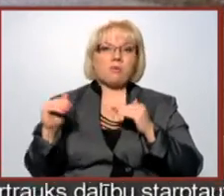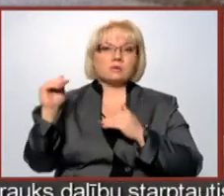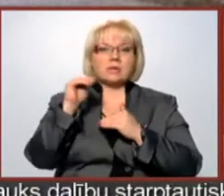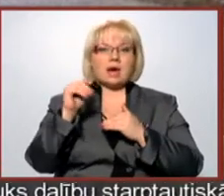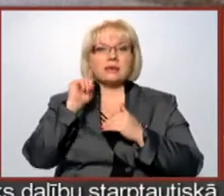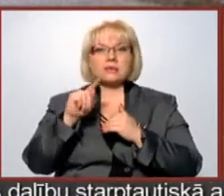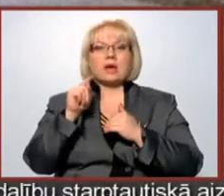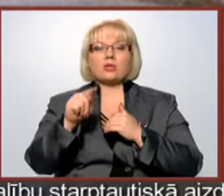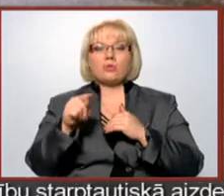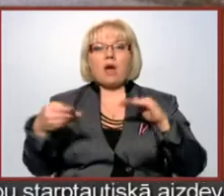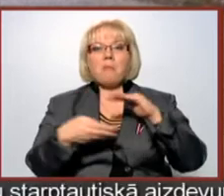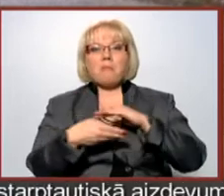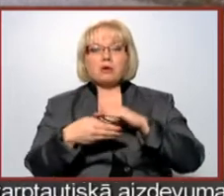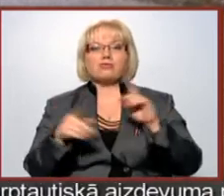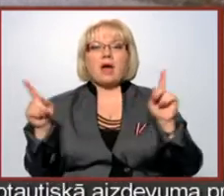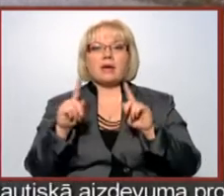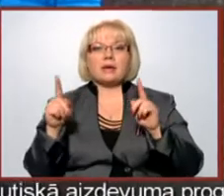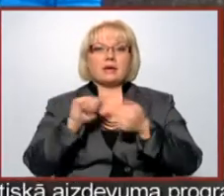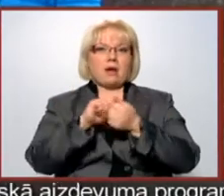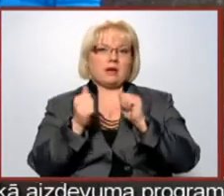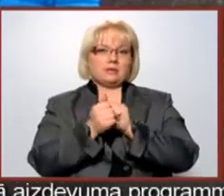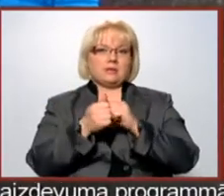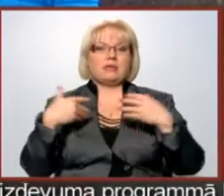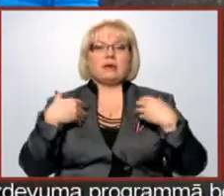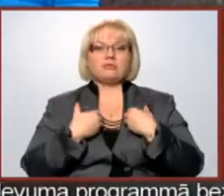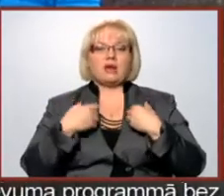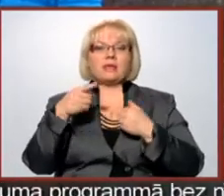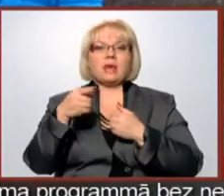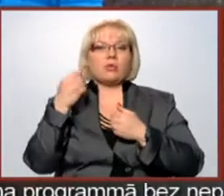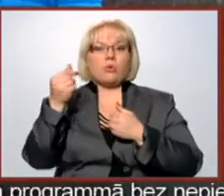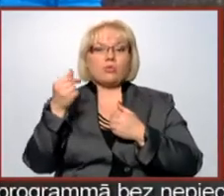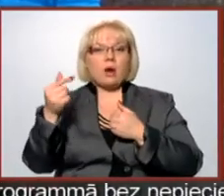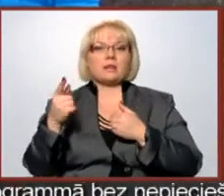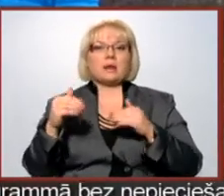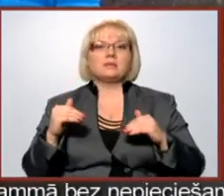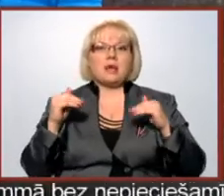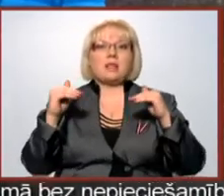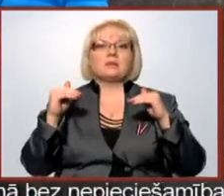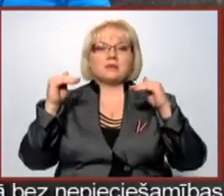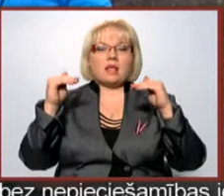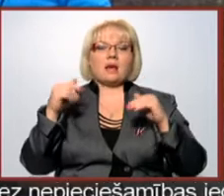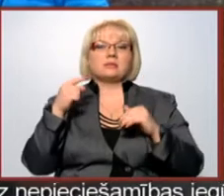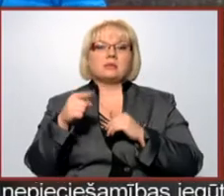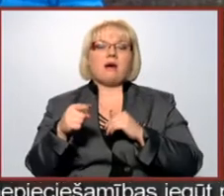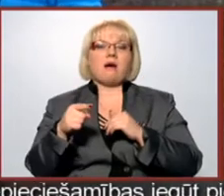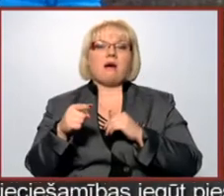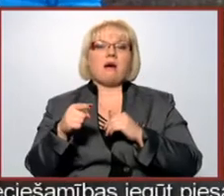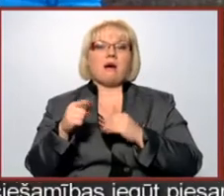Es zinu, ka tur apakšā ir grāns. Diemžēl tie nodokļi ceļās un ceļās. Tā viņš